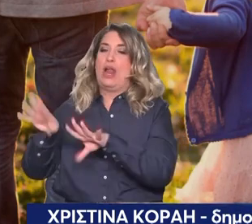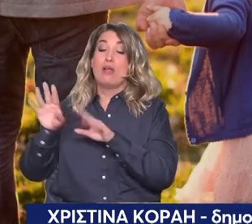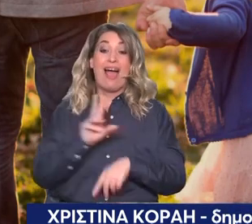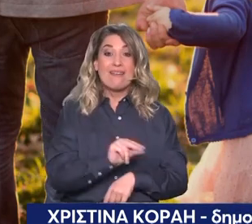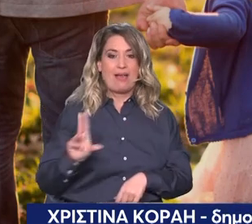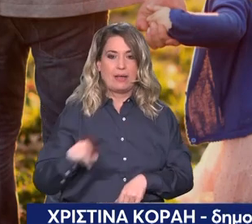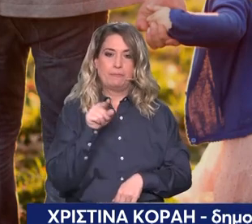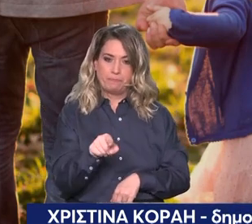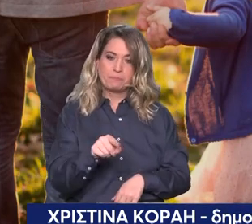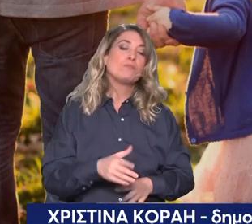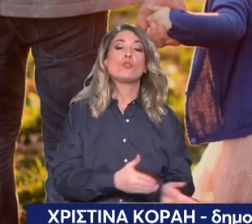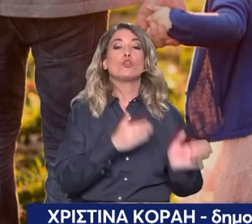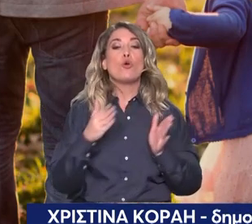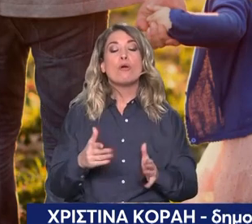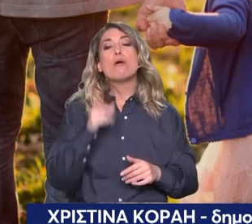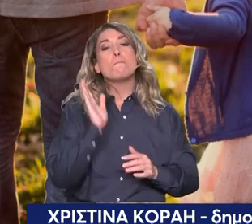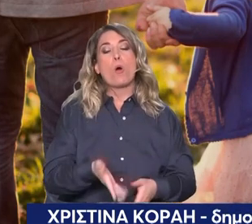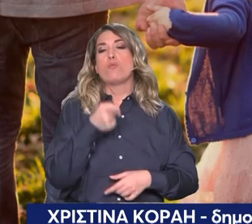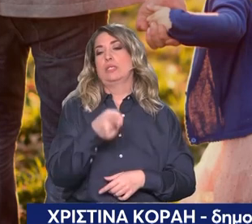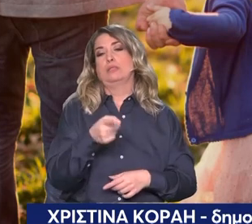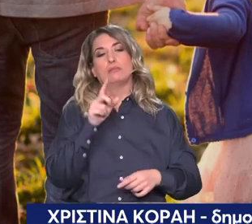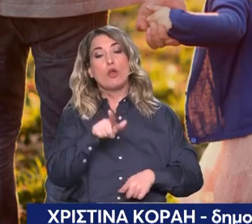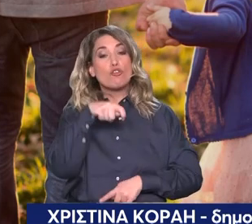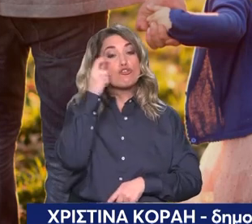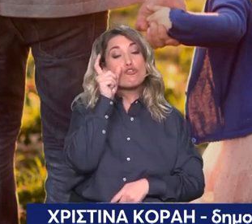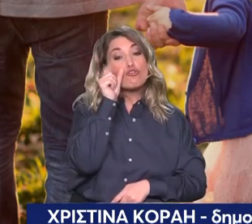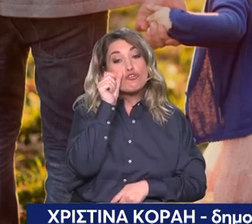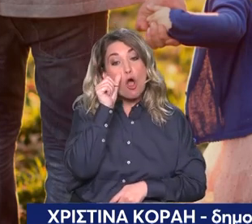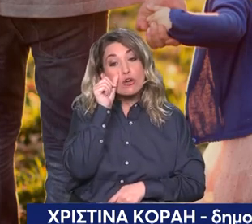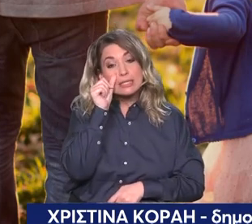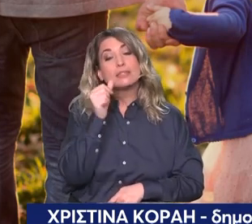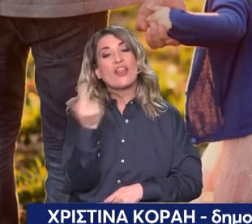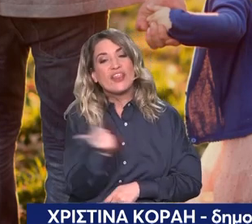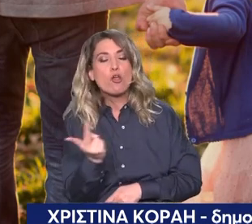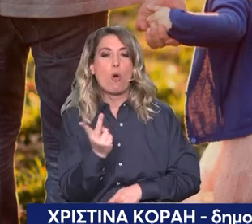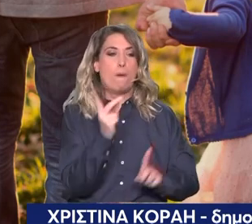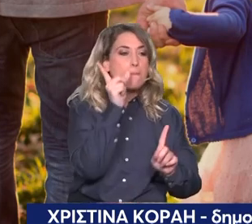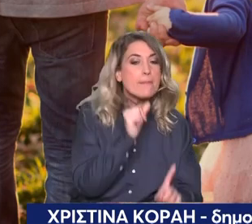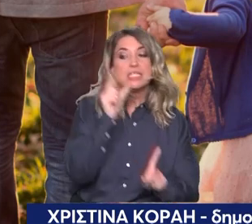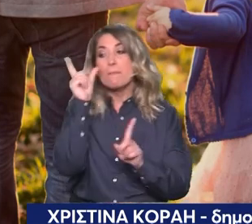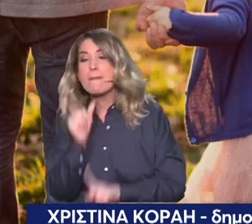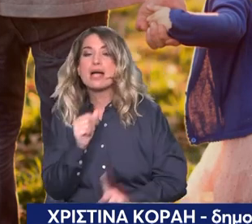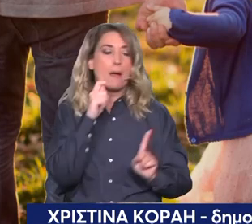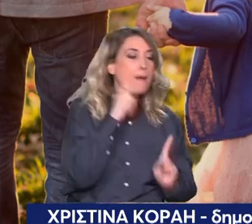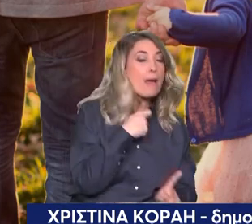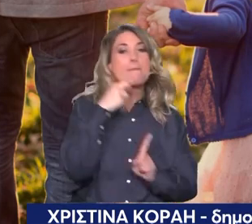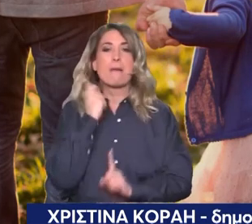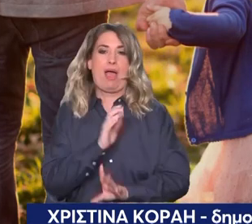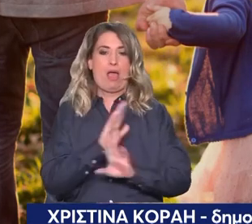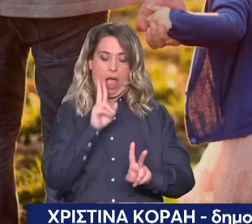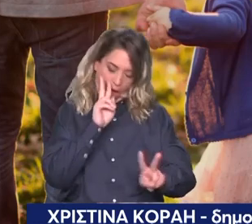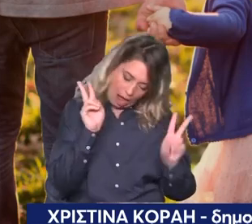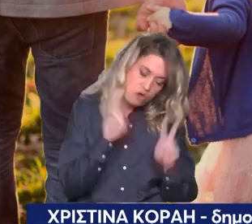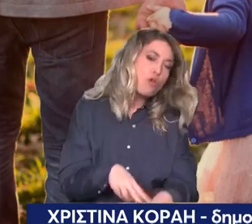γονέας 1, γονέας 2 δεν μπαίνει καθόλου σε συζήτηση. Αναγνωρίζεται αυτόματα ο γάμος των